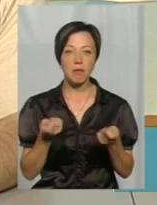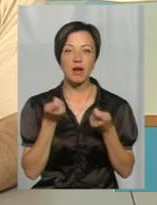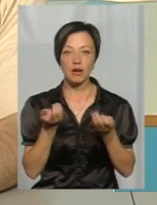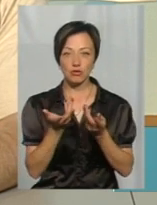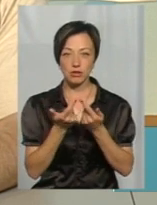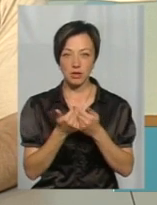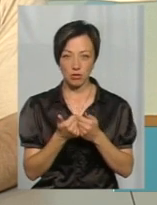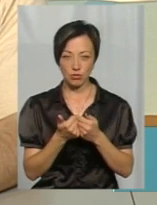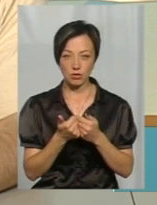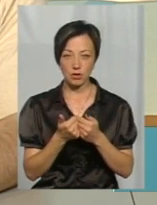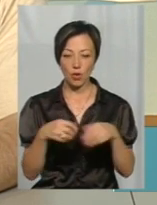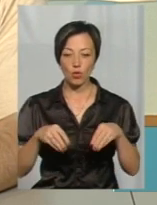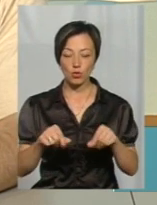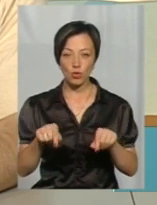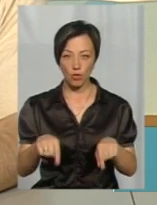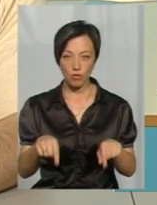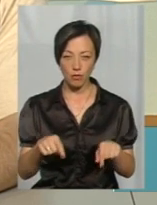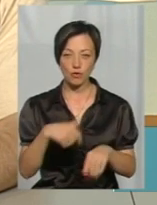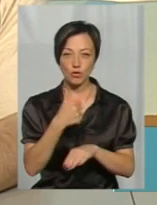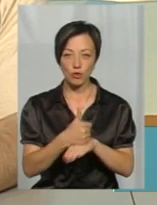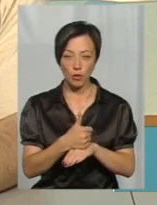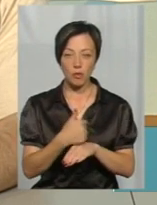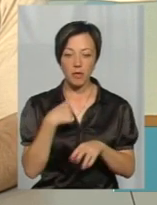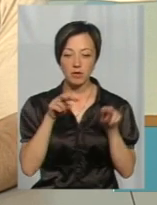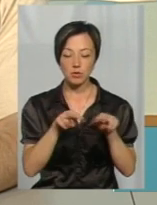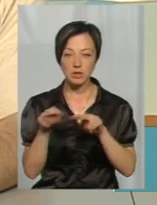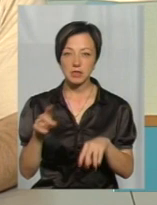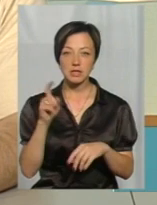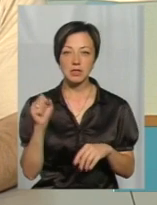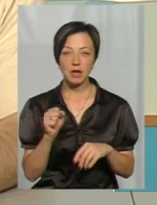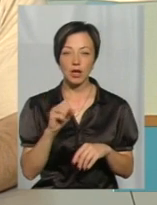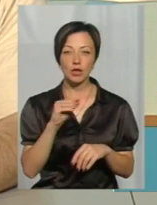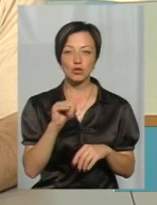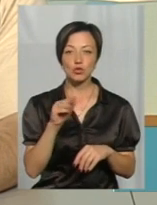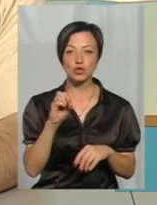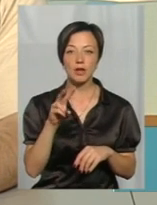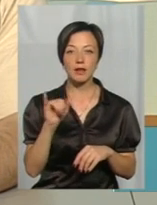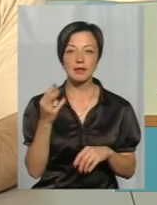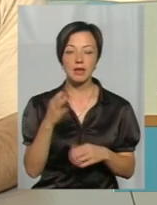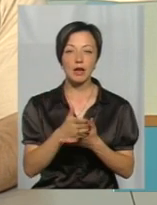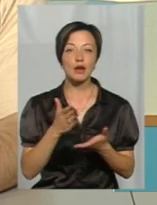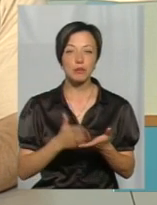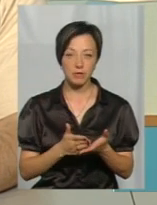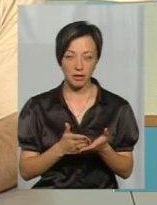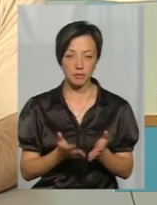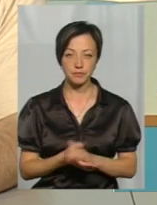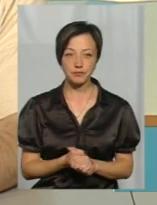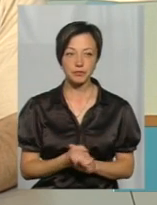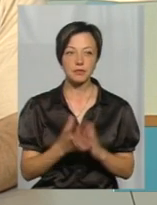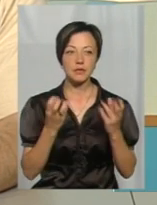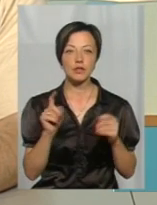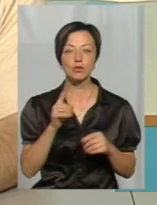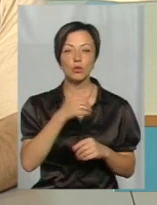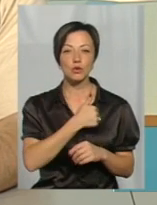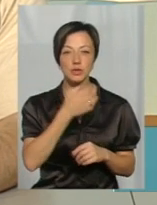чисельності в ґрунтовому комплексі. В основному ми ведемо спостереження за жужелицею хлібною. Що ж я хочу